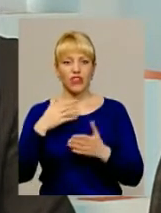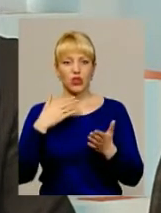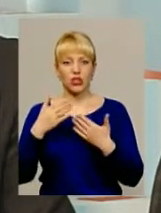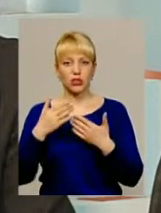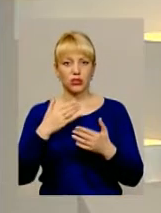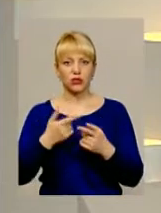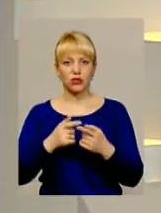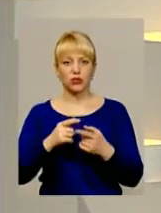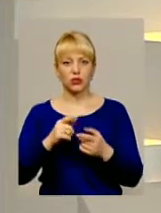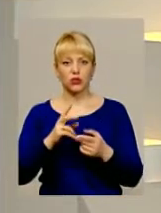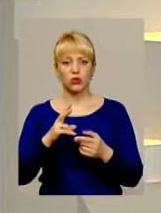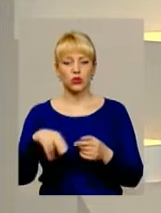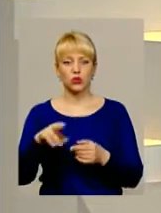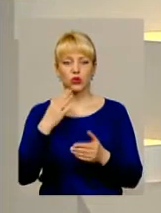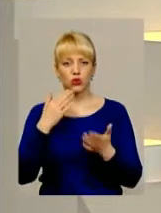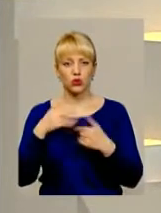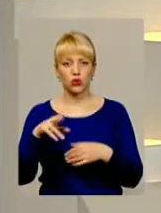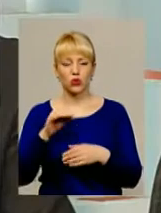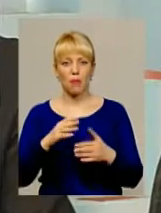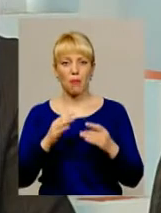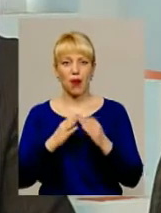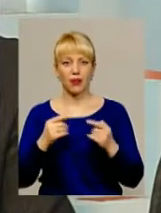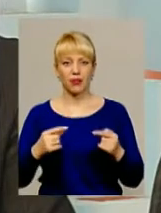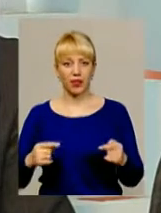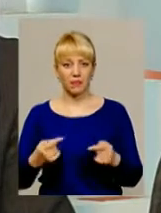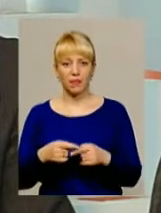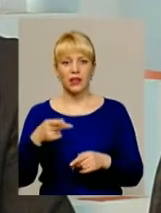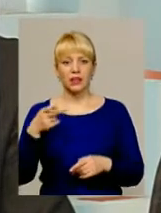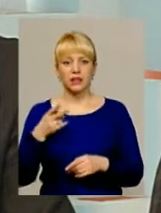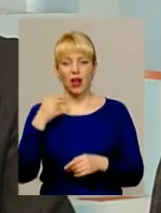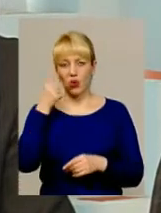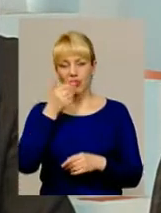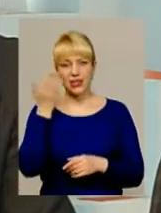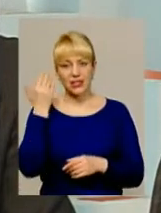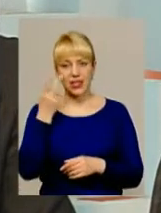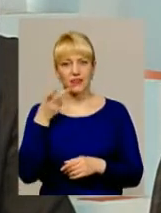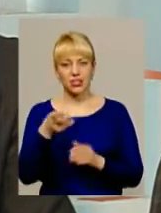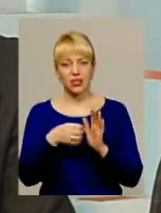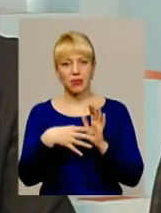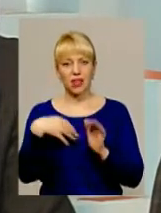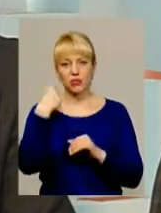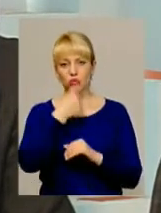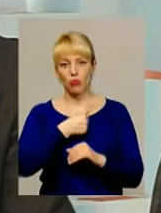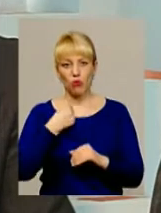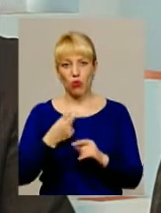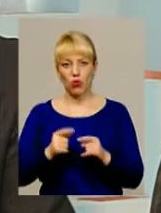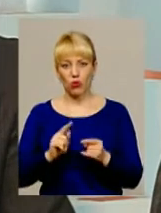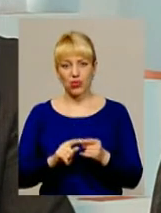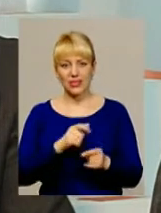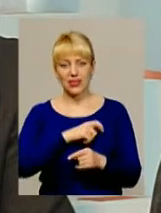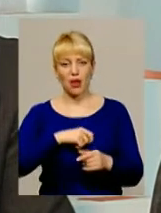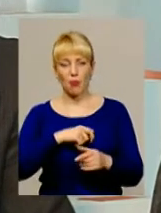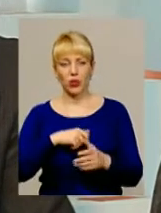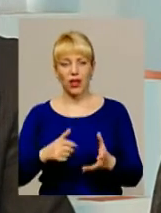стосунків щодо майна. Два роки назад, у 2015 році, депутати обласної ради прийняли